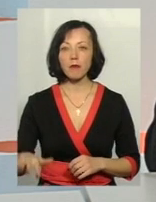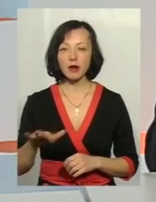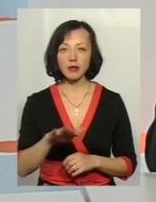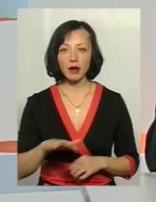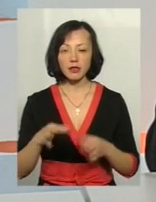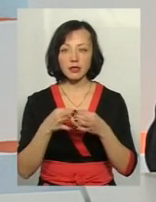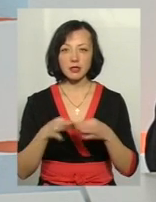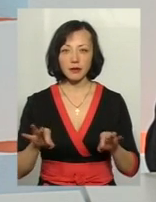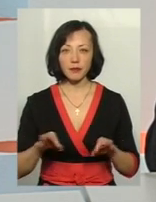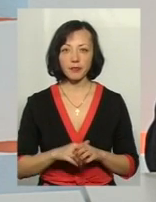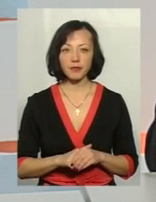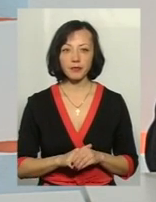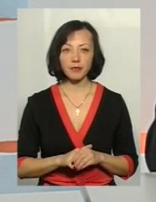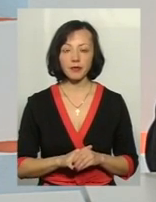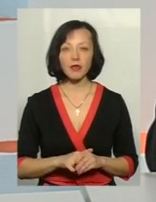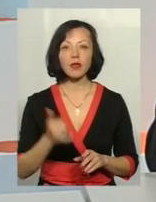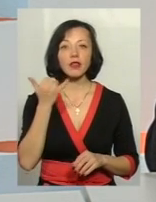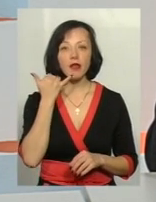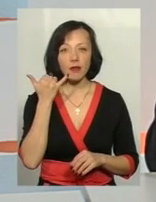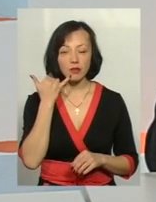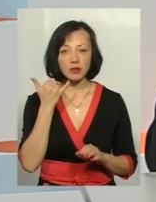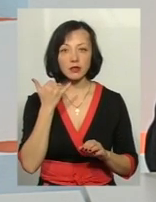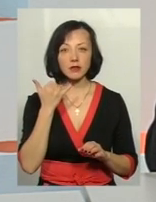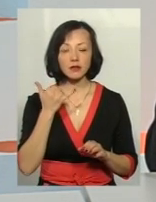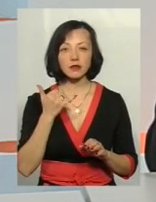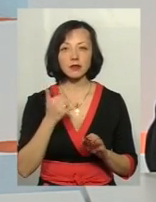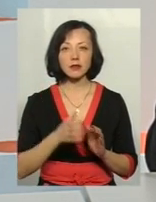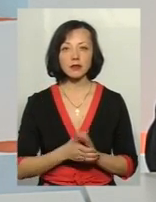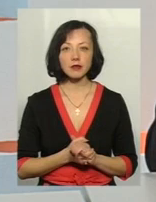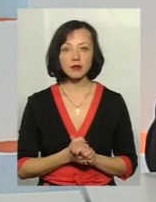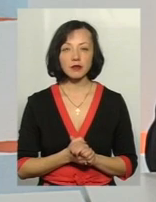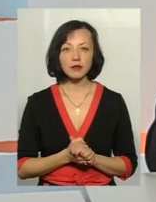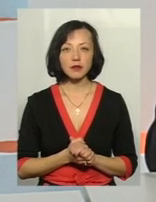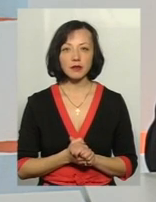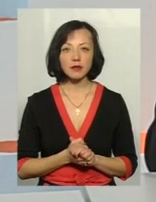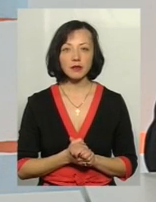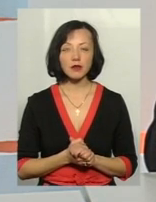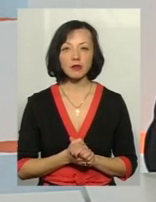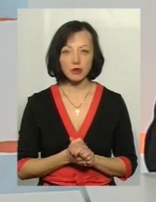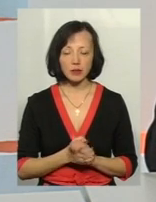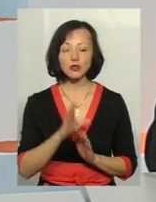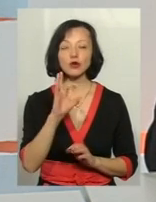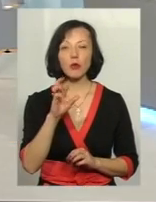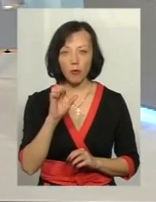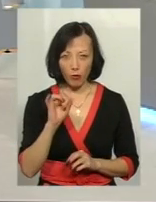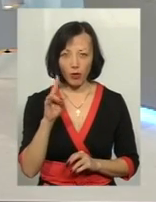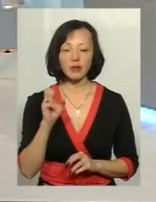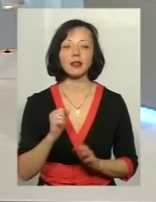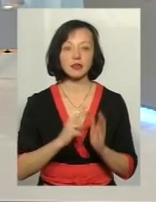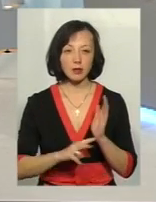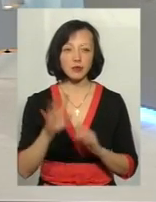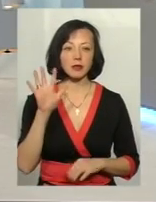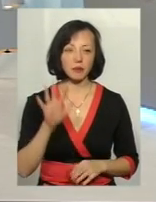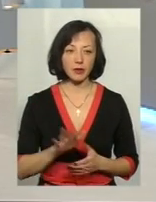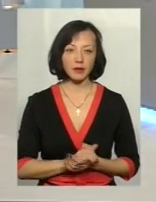Наш телефон... Алло? Чуєте, наш телефон 65... Соборна, 75? Соборна, 75, так.